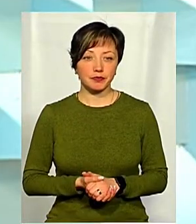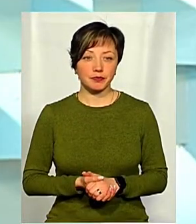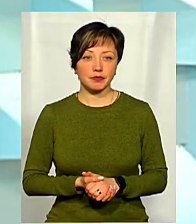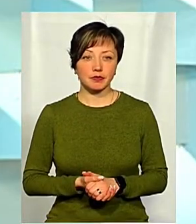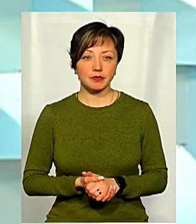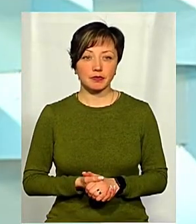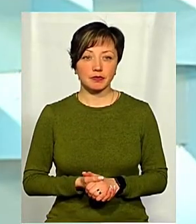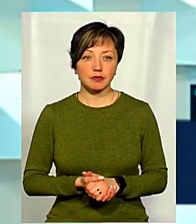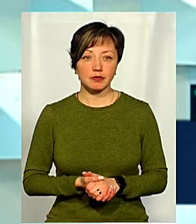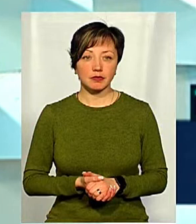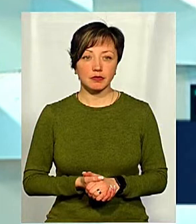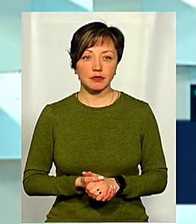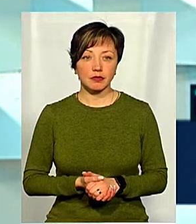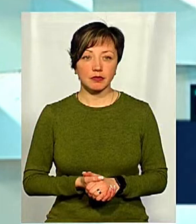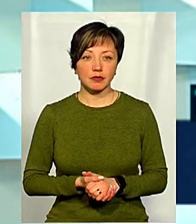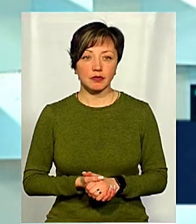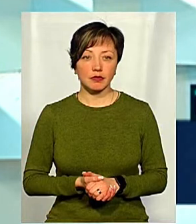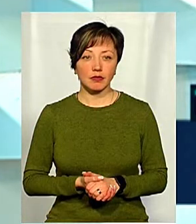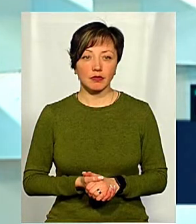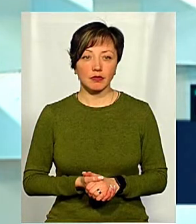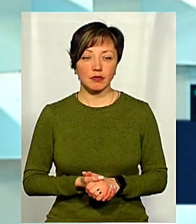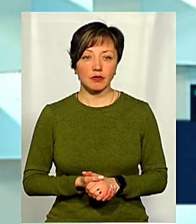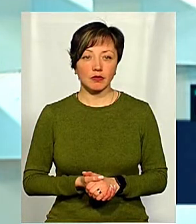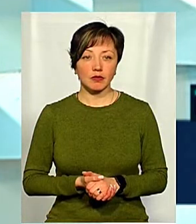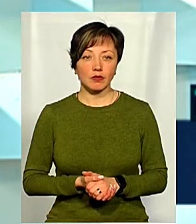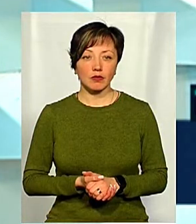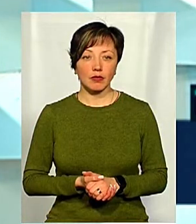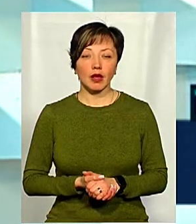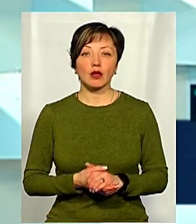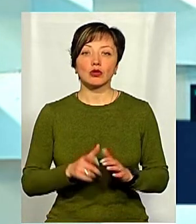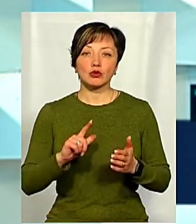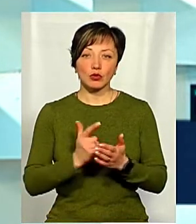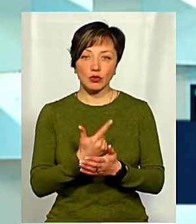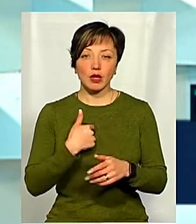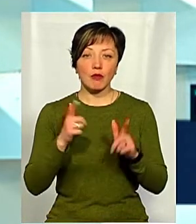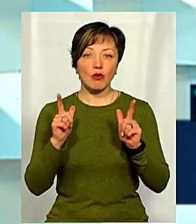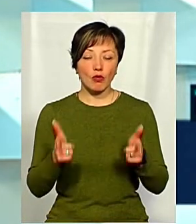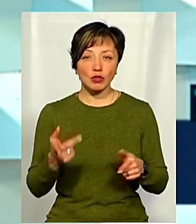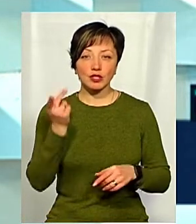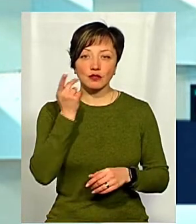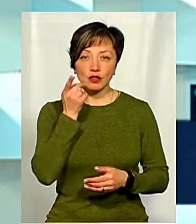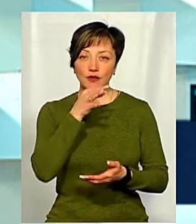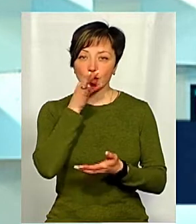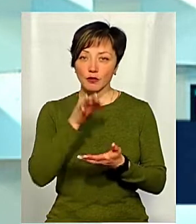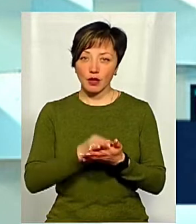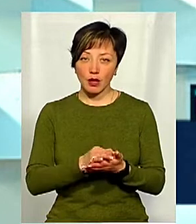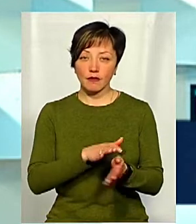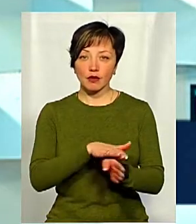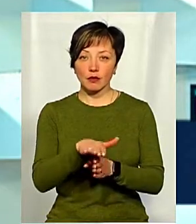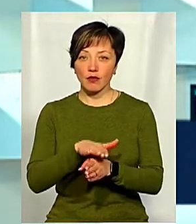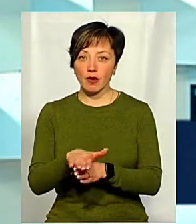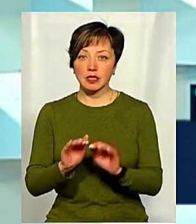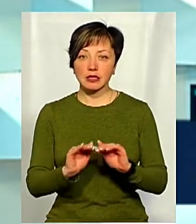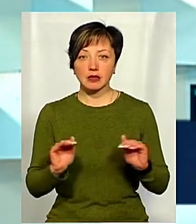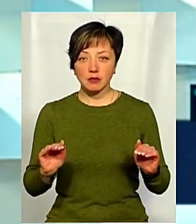Знову ж таки, підтримую пана Сергія в тому відношенні, що завжди відповідальність за те, що відбувається